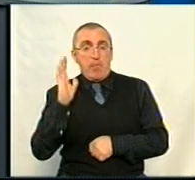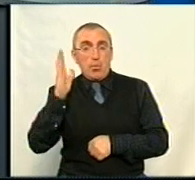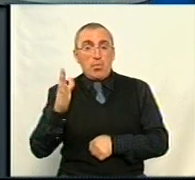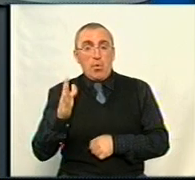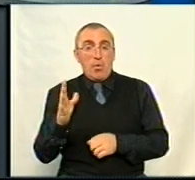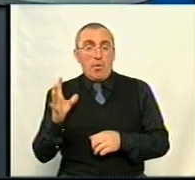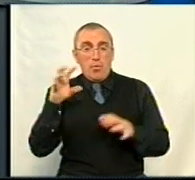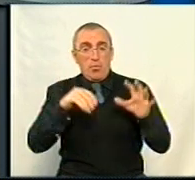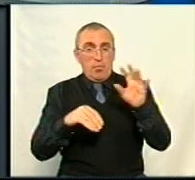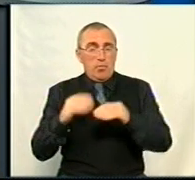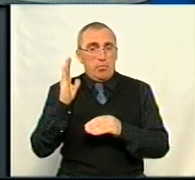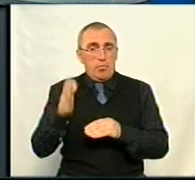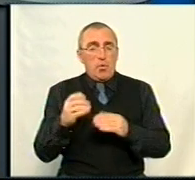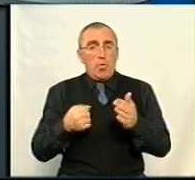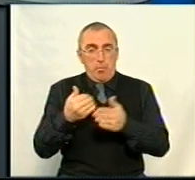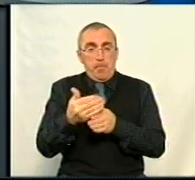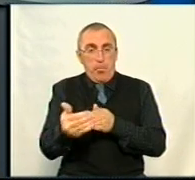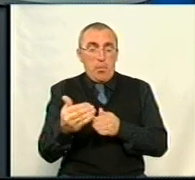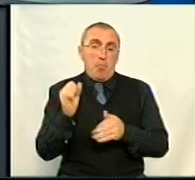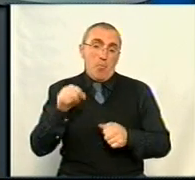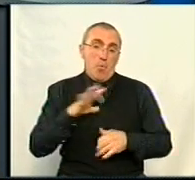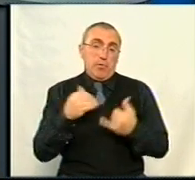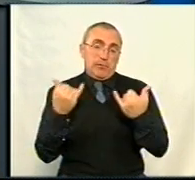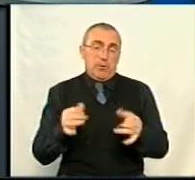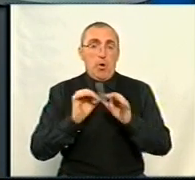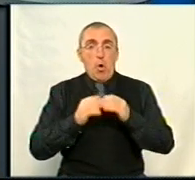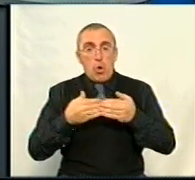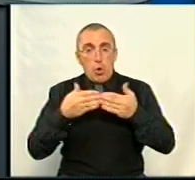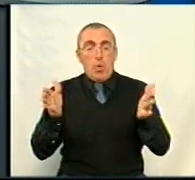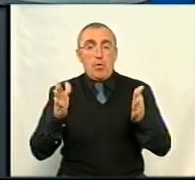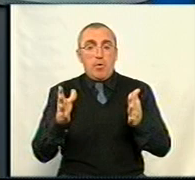добиратись, про це я, можливо, пізніше, або можу зараз розкрити,